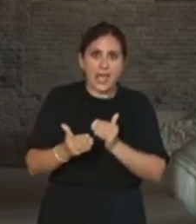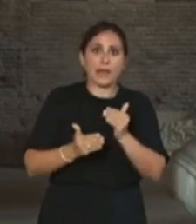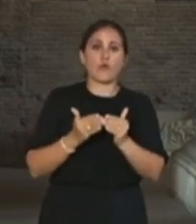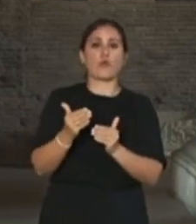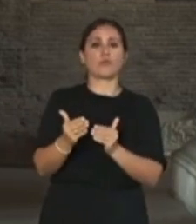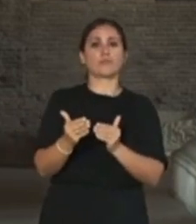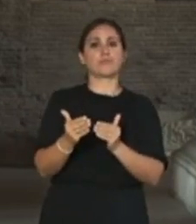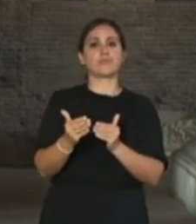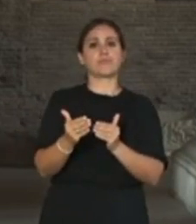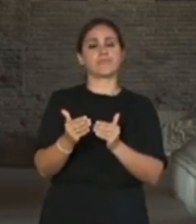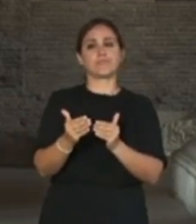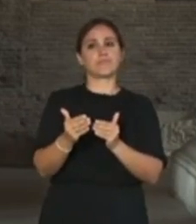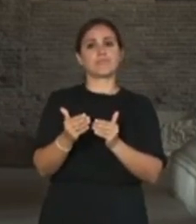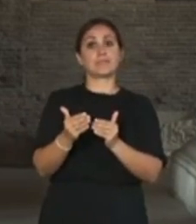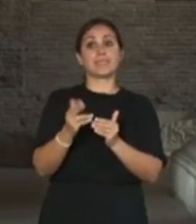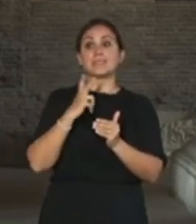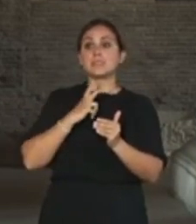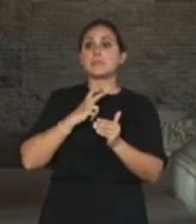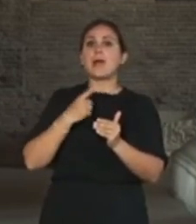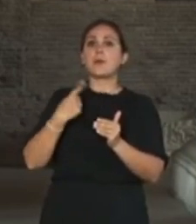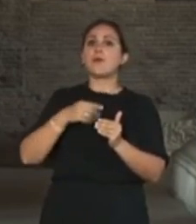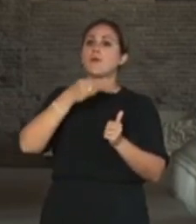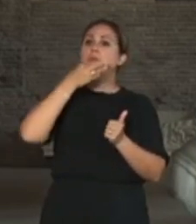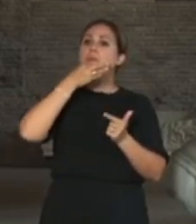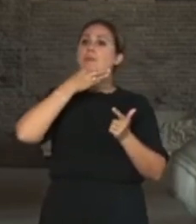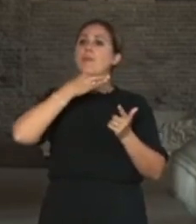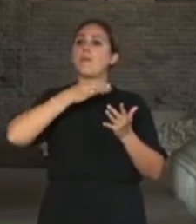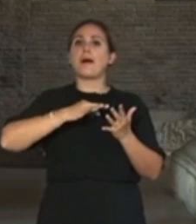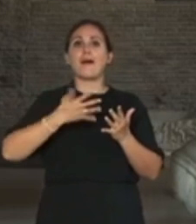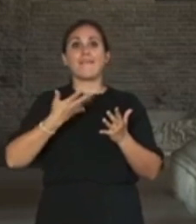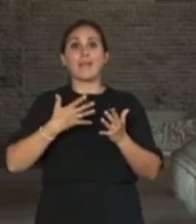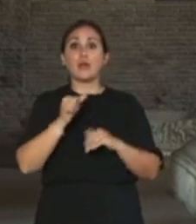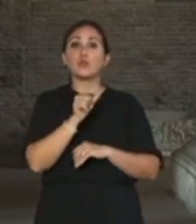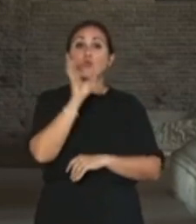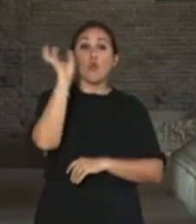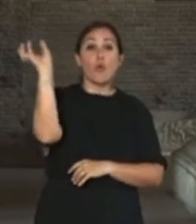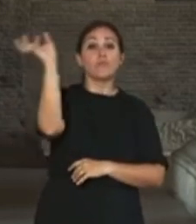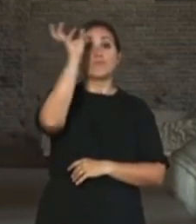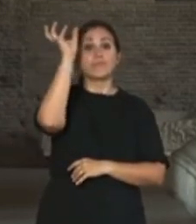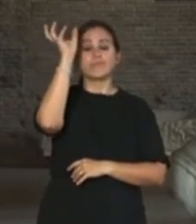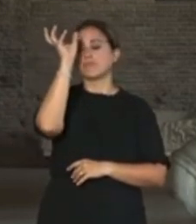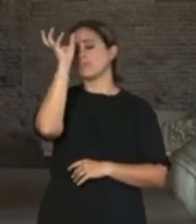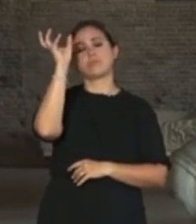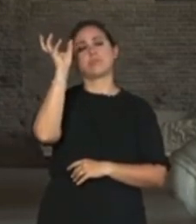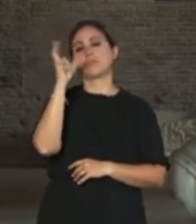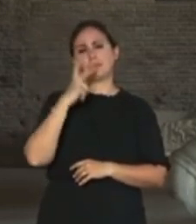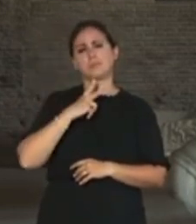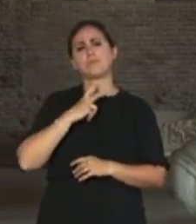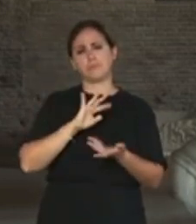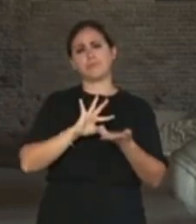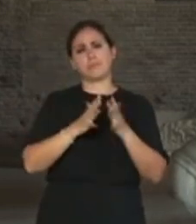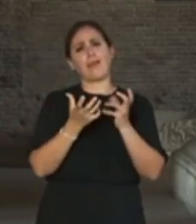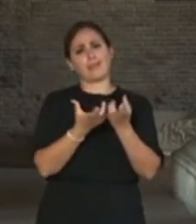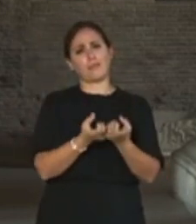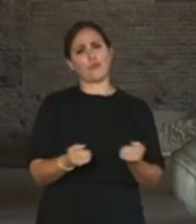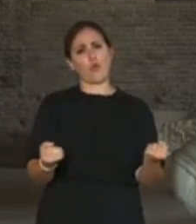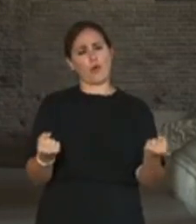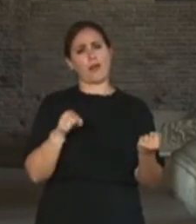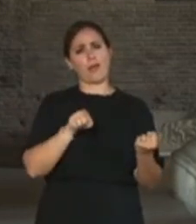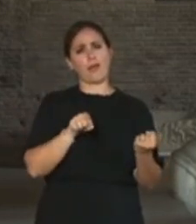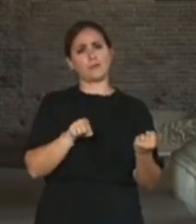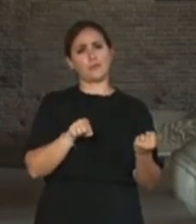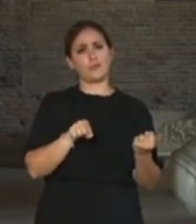rimarranno solo parole ma che si possano concretizzare e anche con